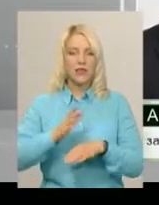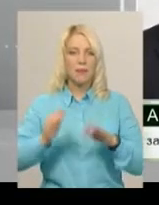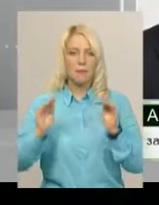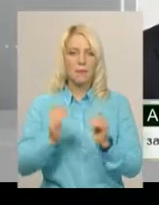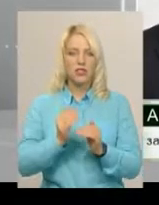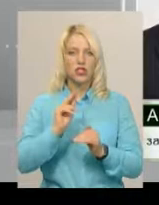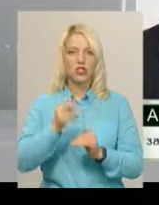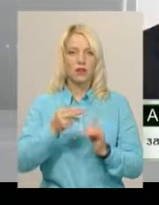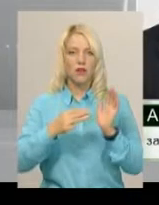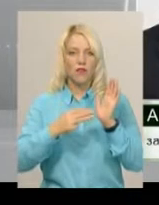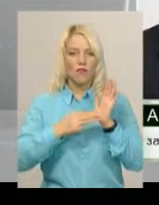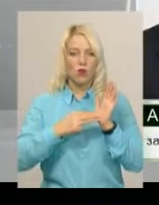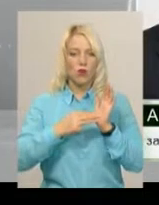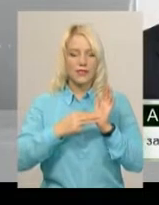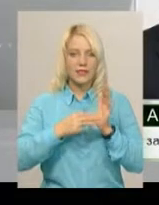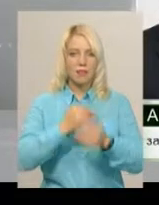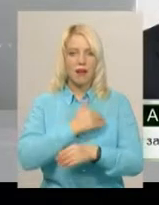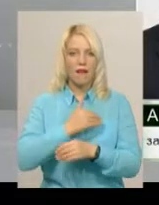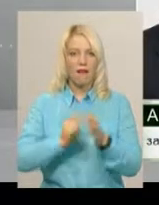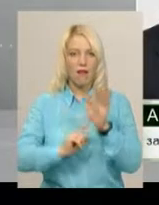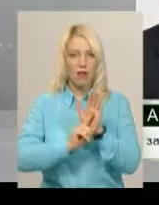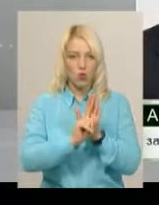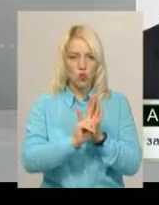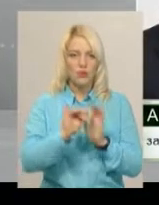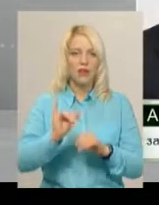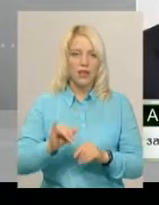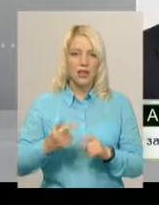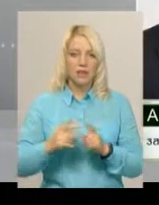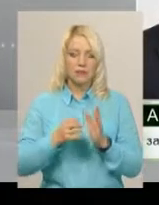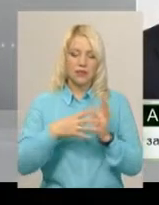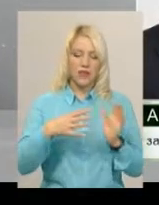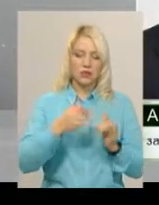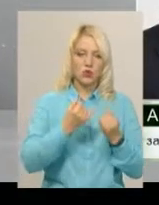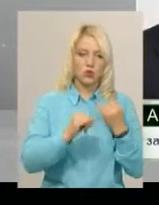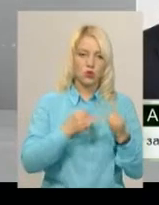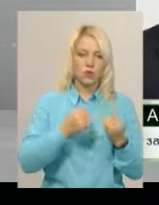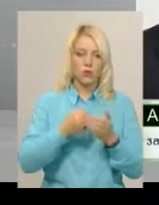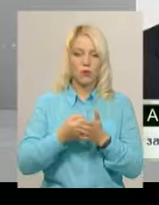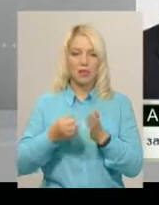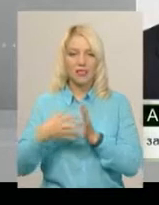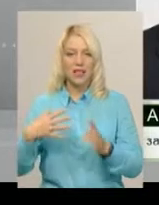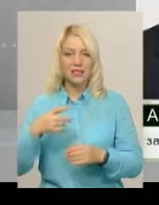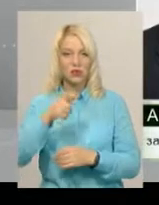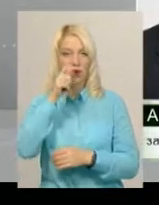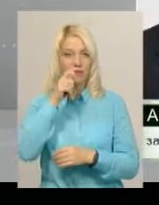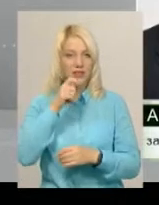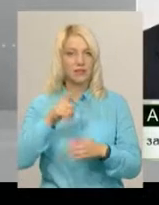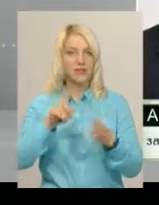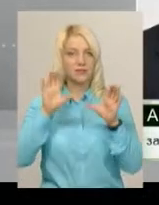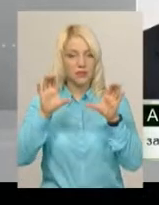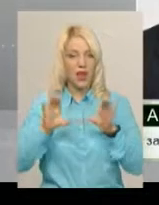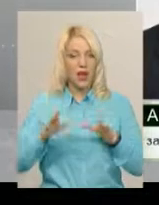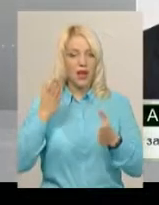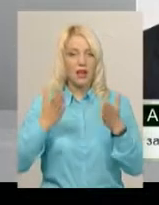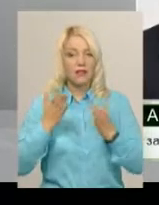нижчі 8 градусів. Ми за літо, звичайно, з 15 жовтня по 15 квітня. якщо раніше